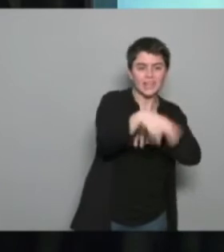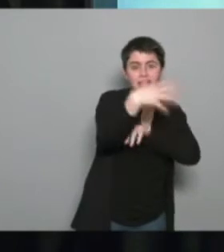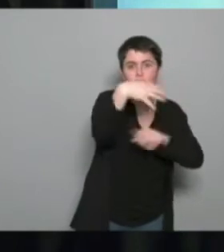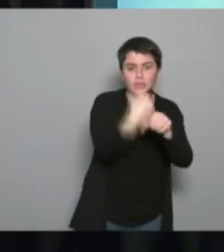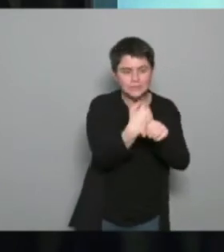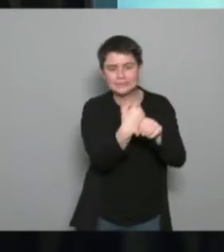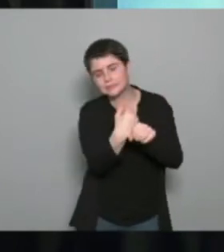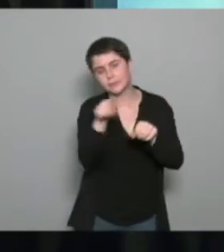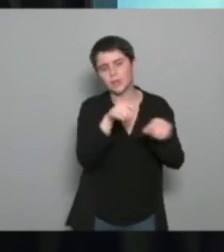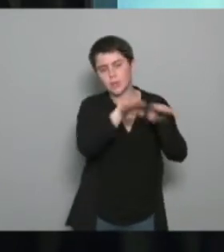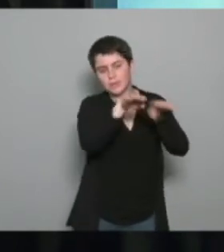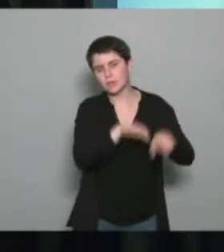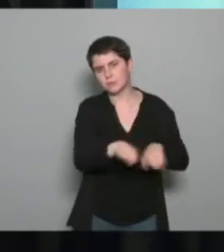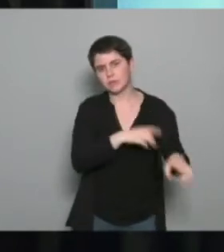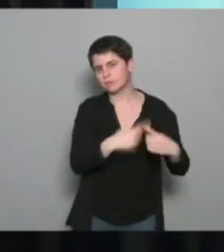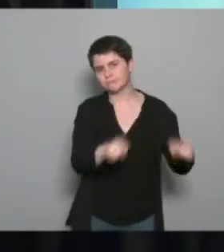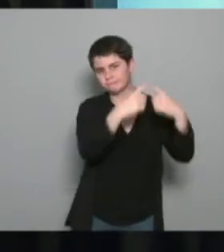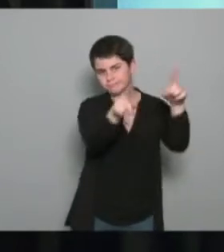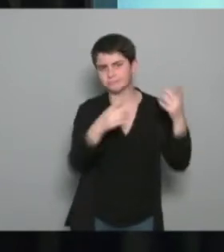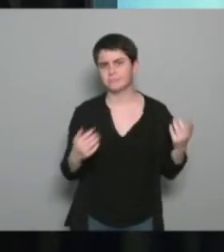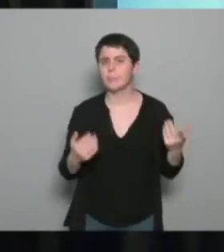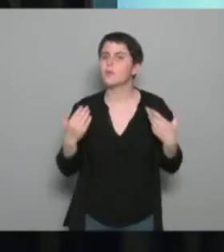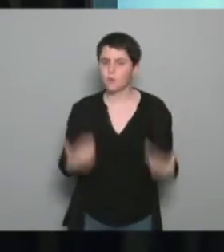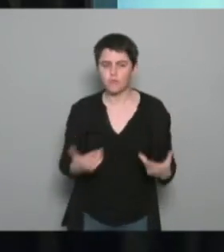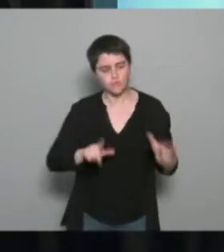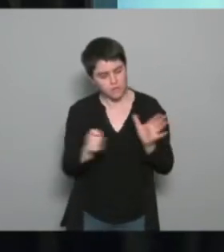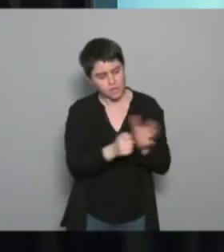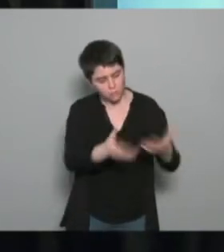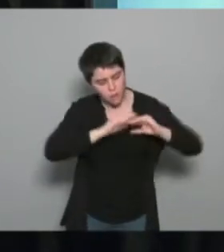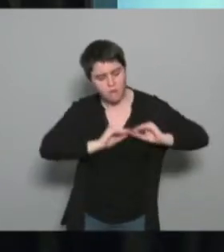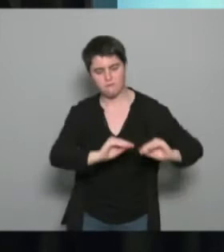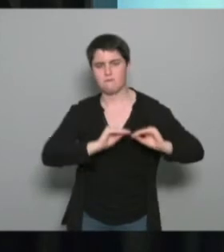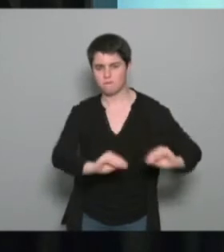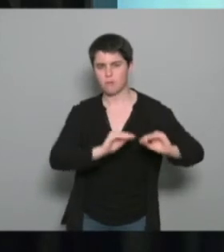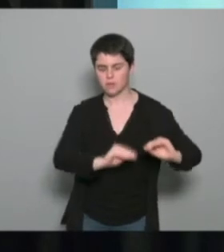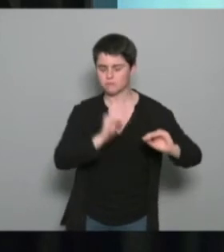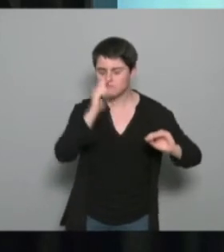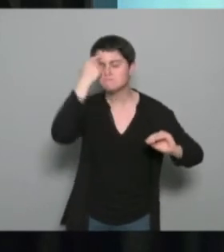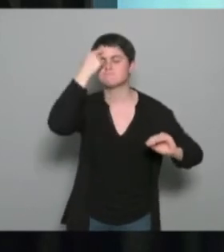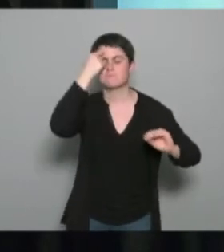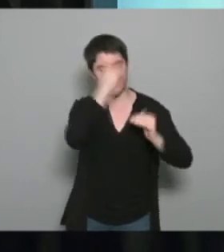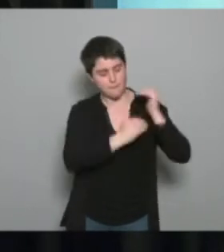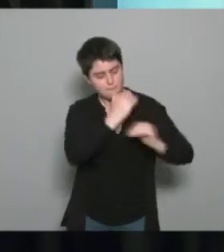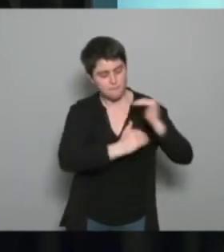toutes ces différences sont prises en compte aujourd'hui dans les formations de nos éducateurs de nos entraîneurs par quelle que soit